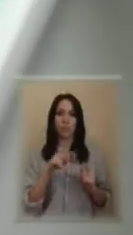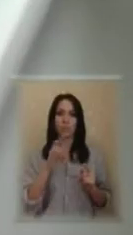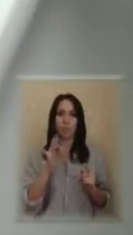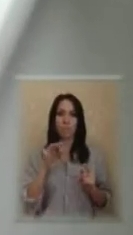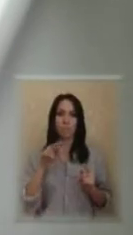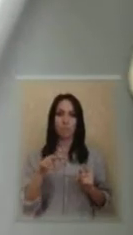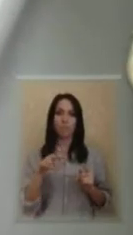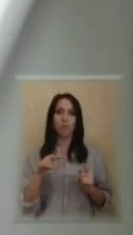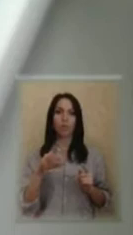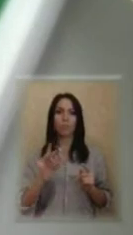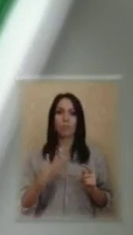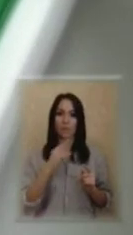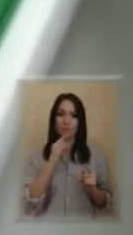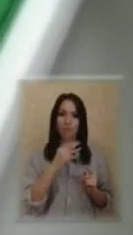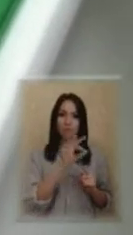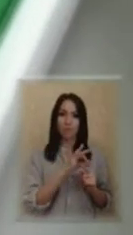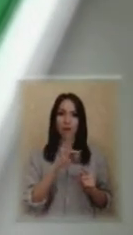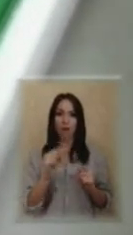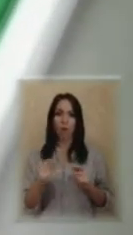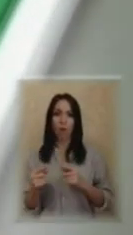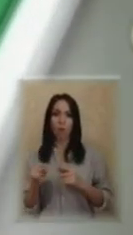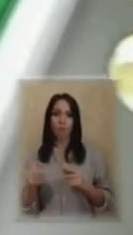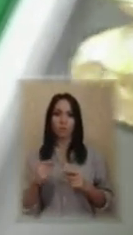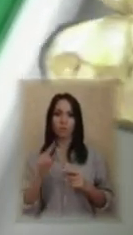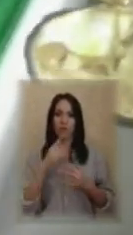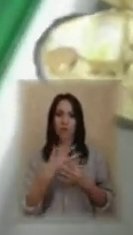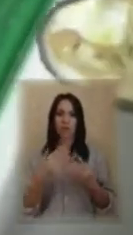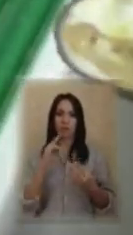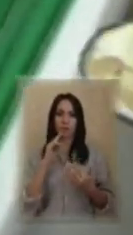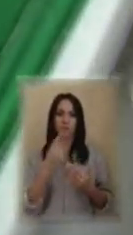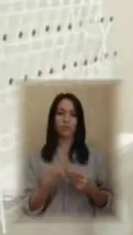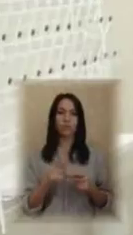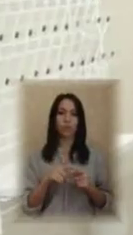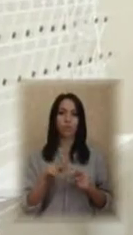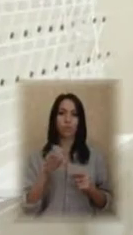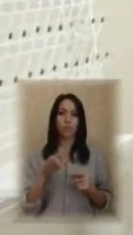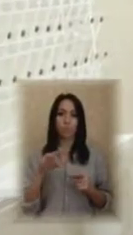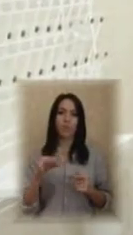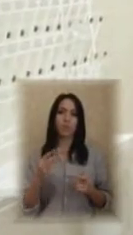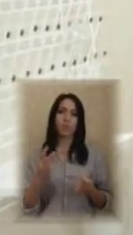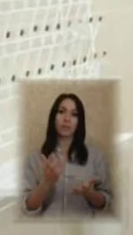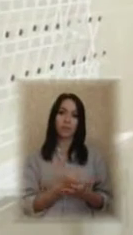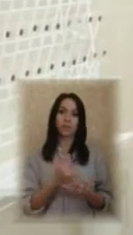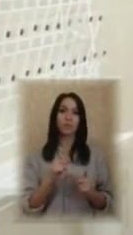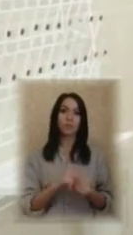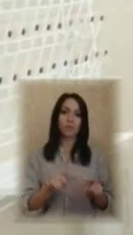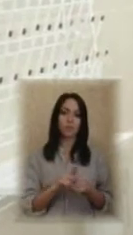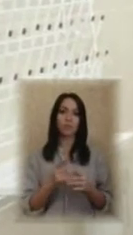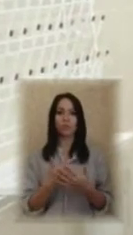а на гострому він кольоровий. Тому перли у нас вийшли також різнокольорові.